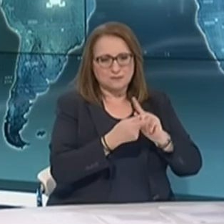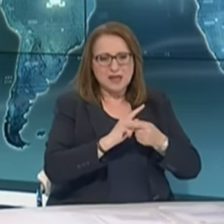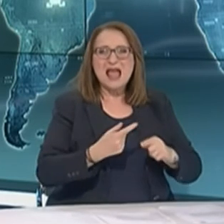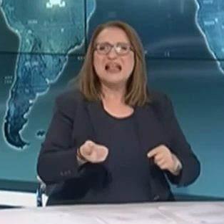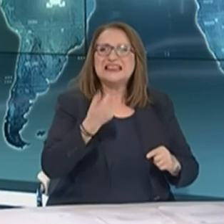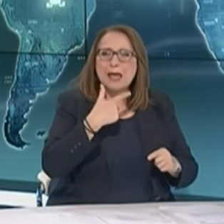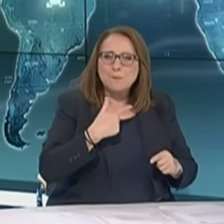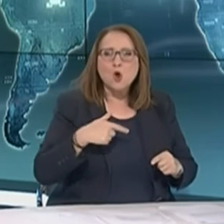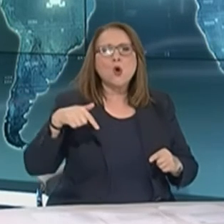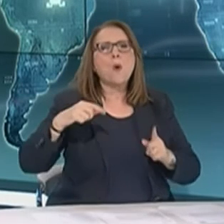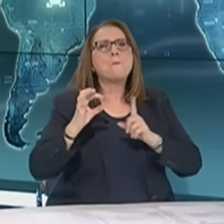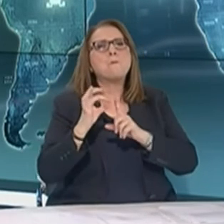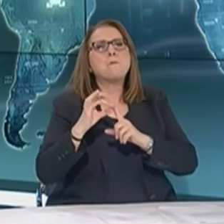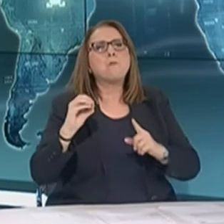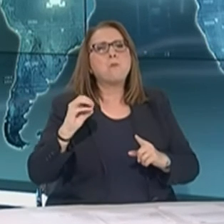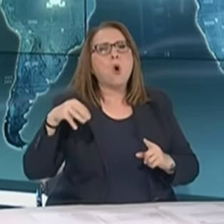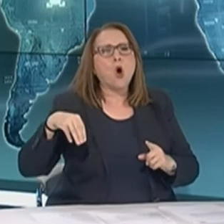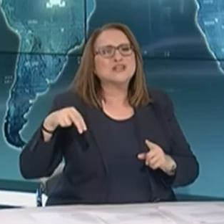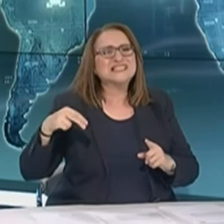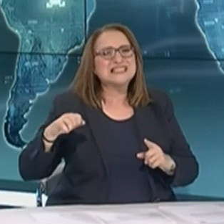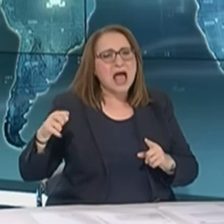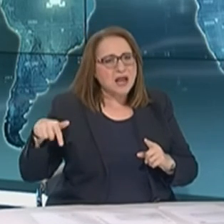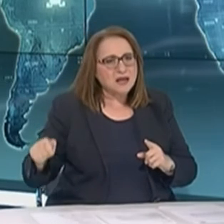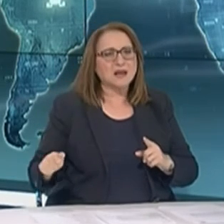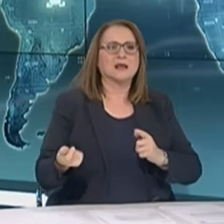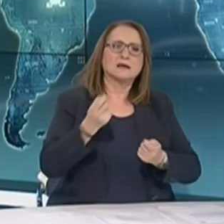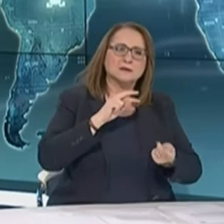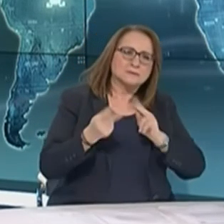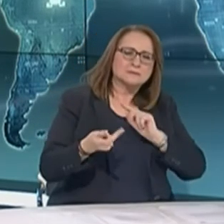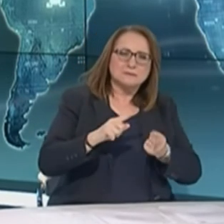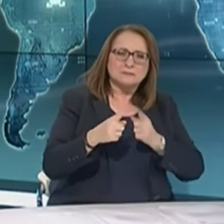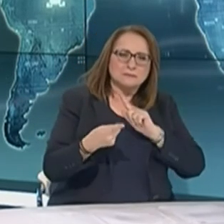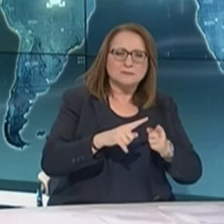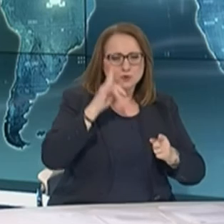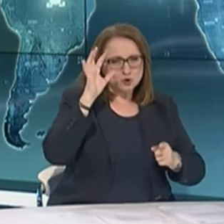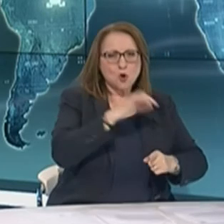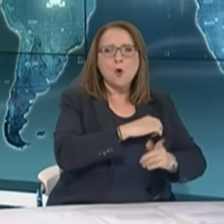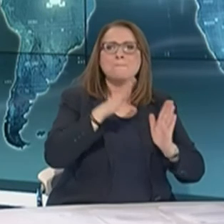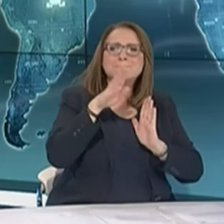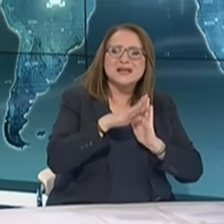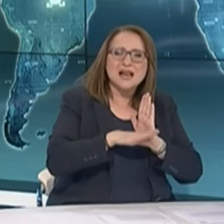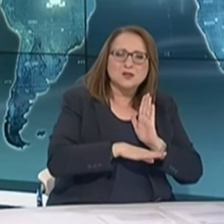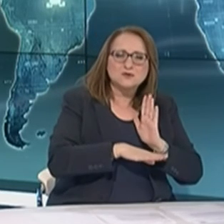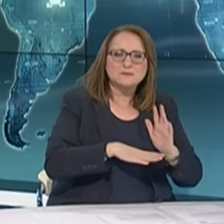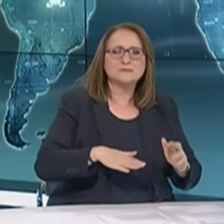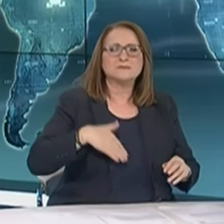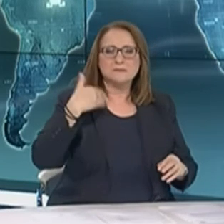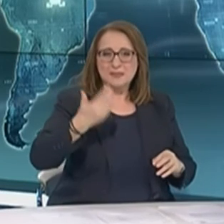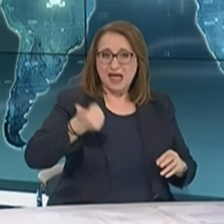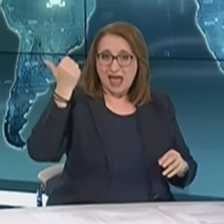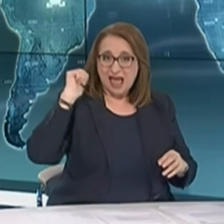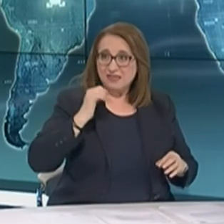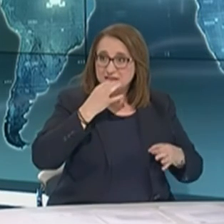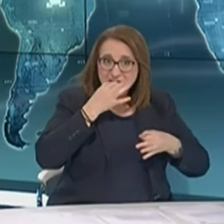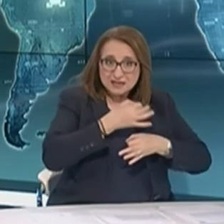πονστάν. Παρόμοιες ουσίες, παρόμοιες φραμακευτικά σκευάσματα, για να καταστήλουν τον πυρετό. Μετά την ανακοίνωση, τη χθεσινή,